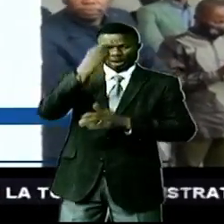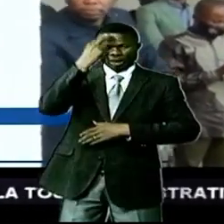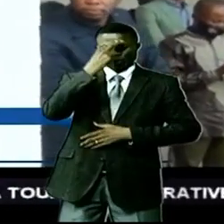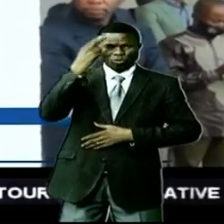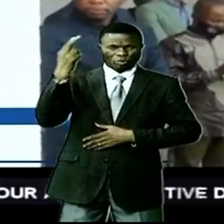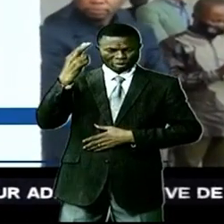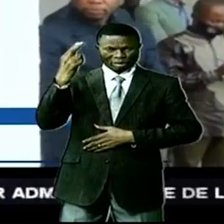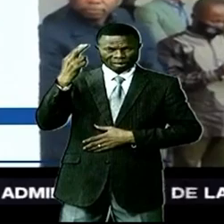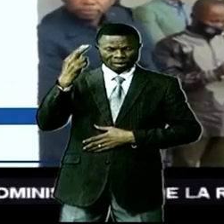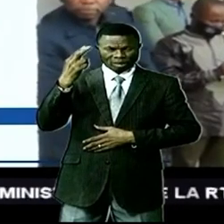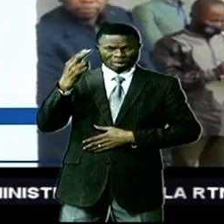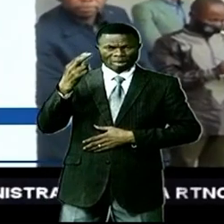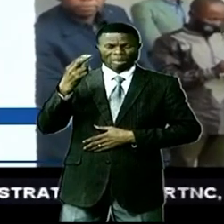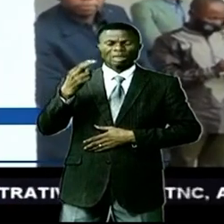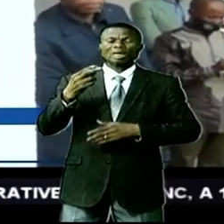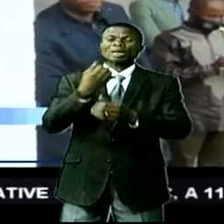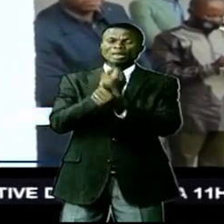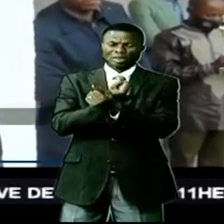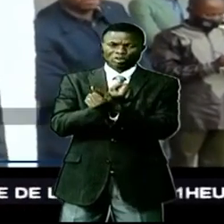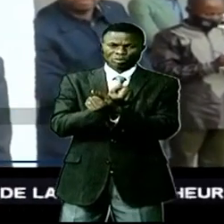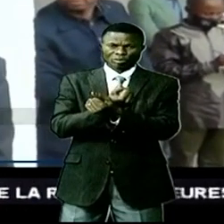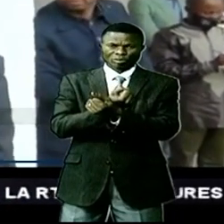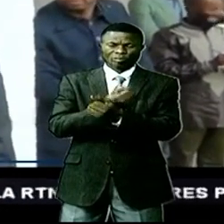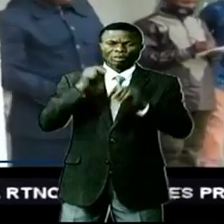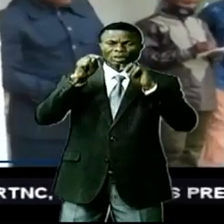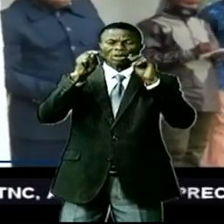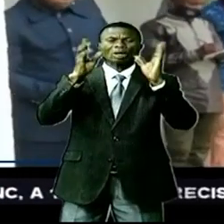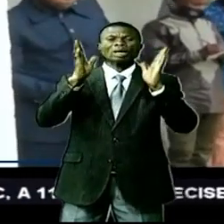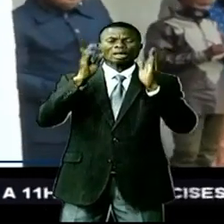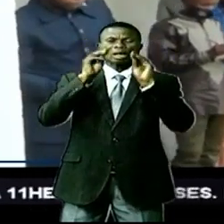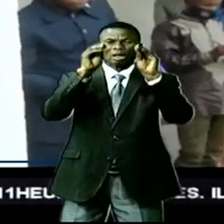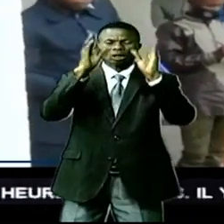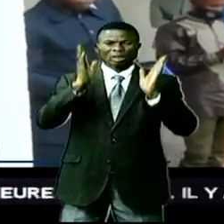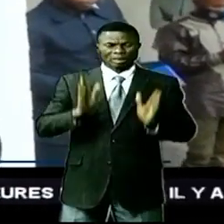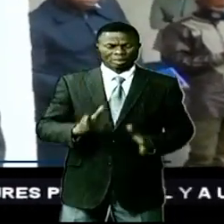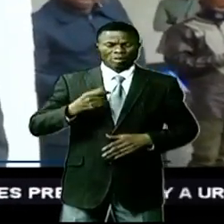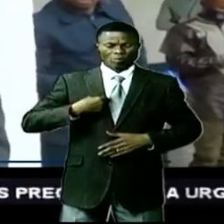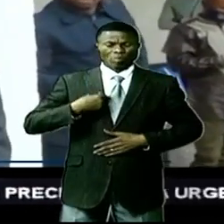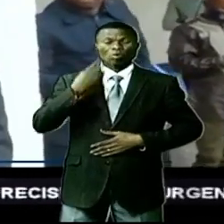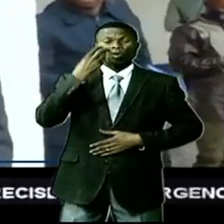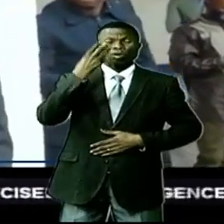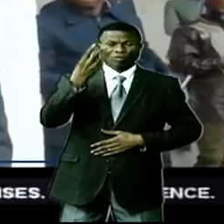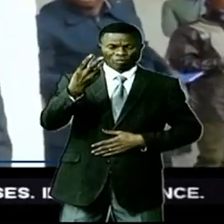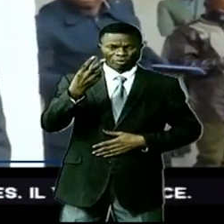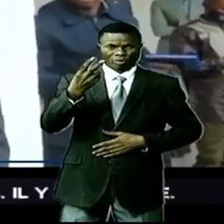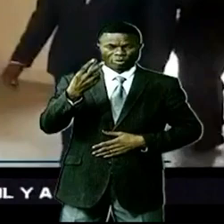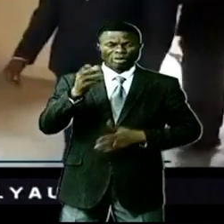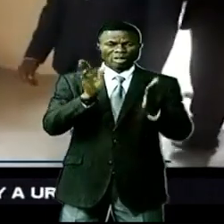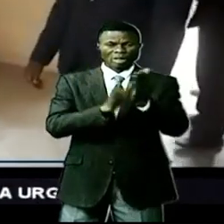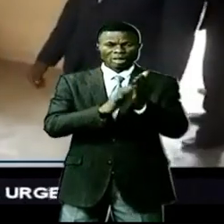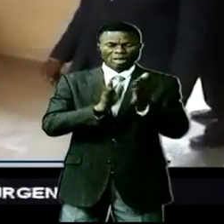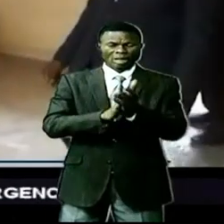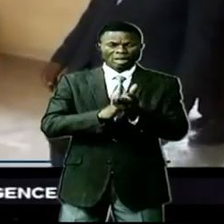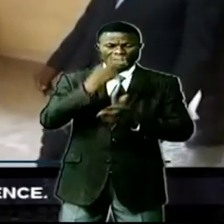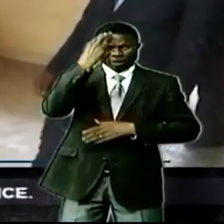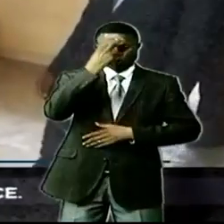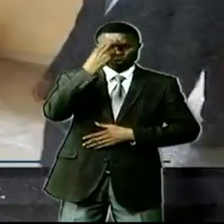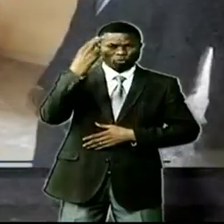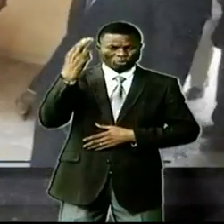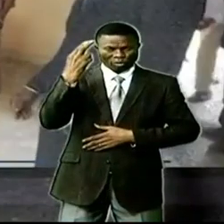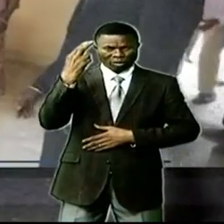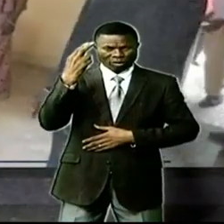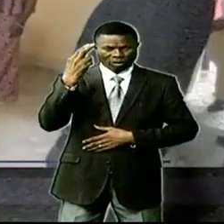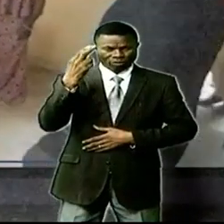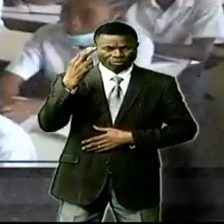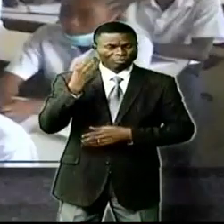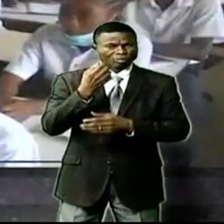catholiques a été respecté par les enseignants. Je me suis rendu compte que les écoles conventionnées catholiques